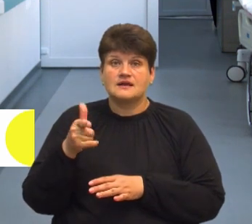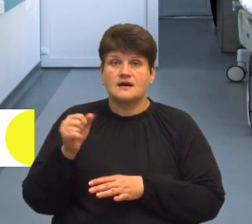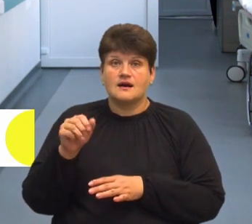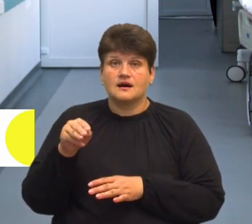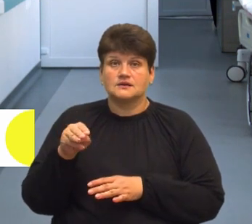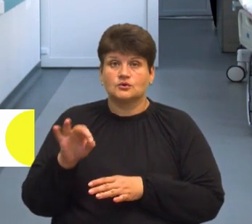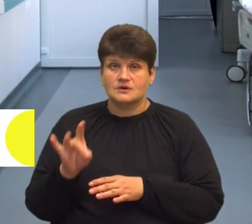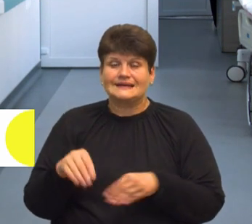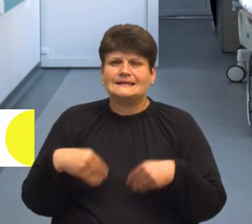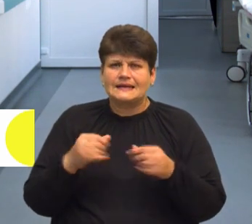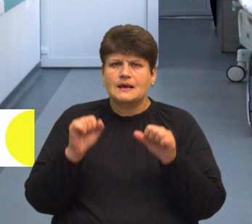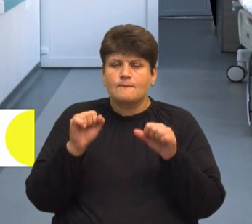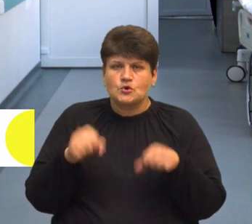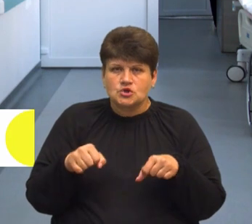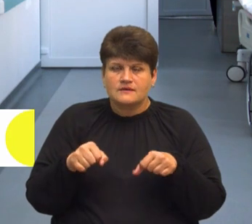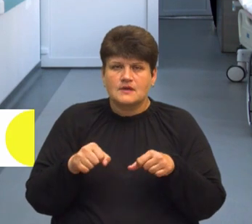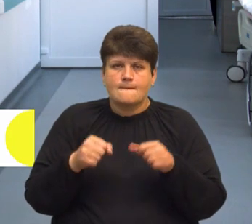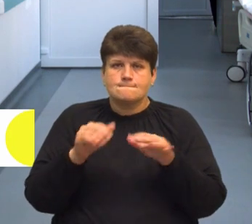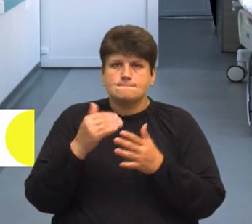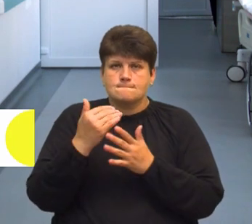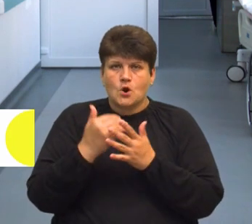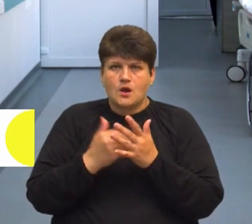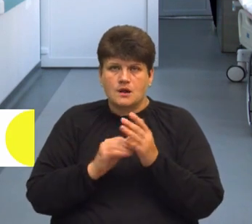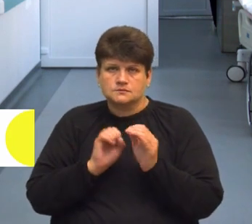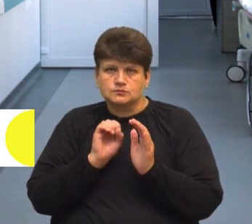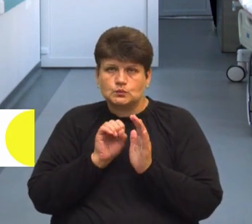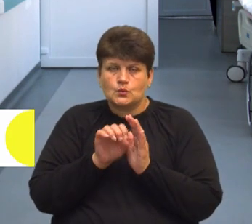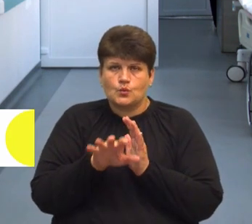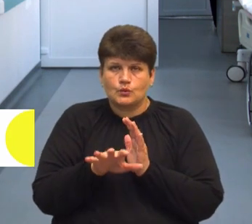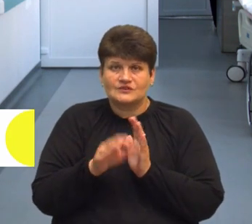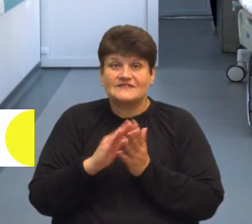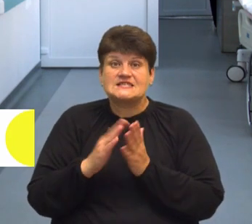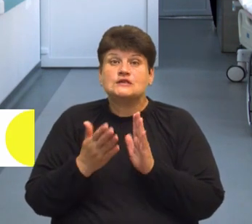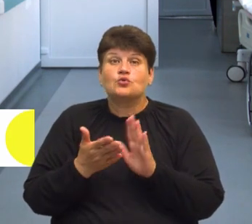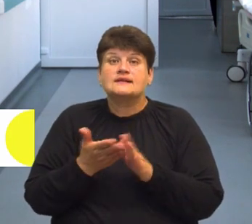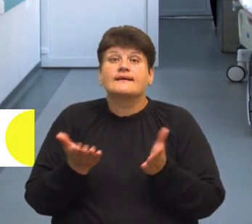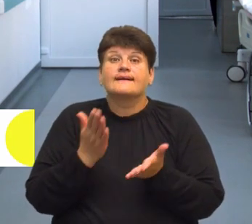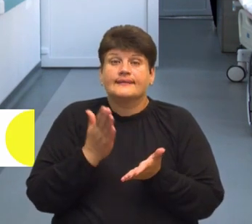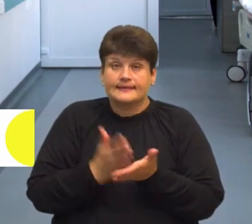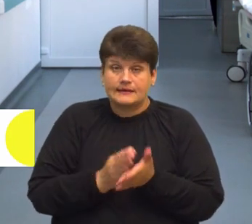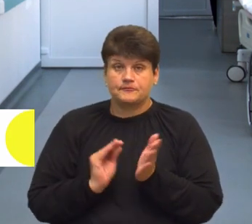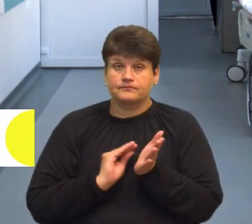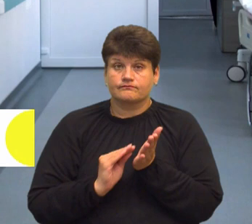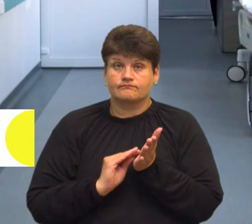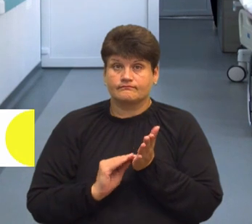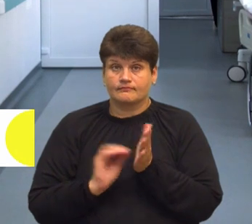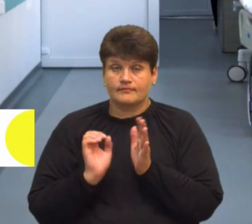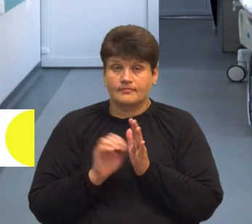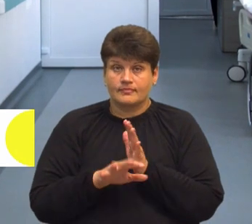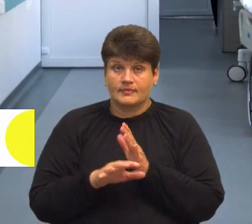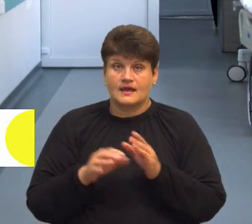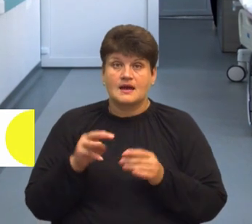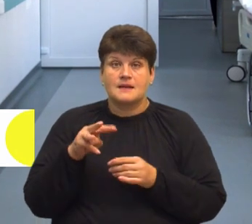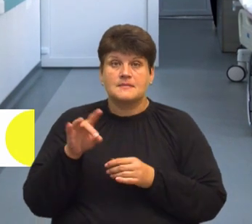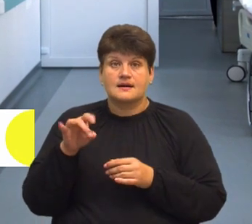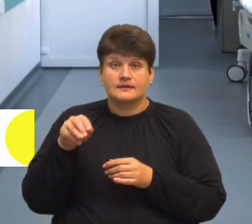вводити програмне забезпечення, вводиться ситуація, яка вводиться цей знімок з МРТ,